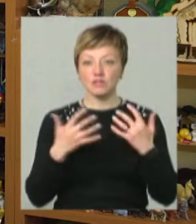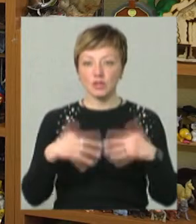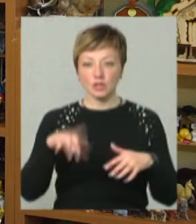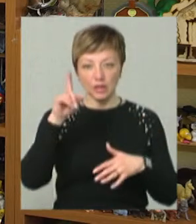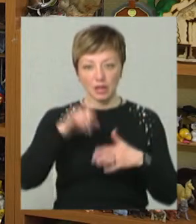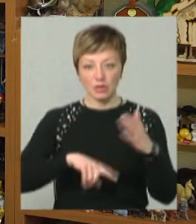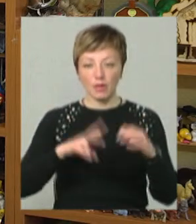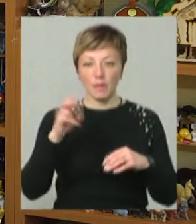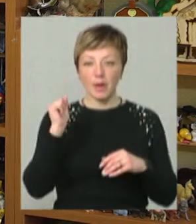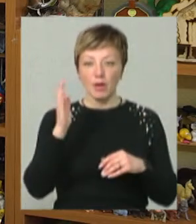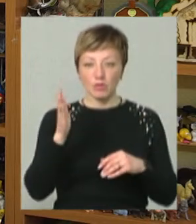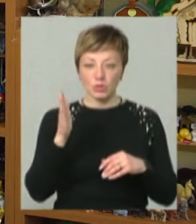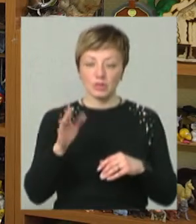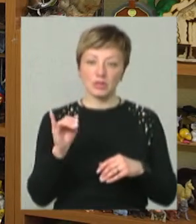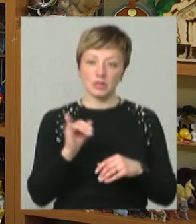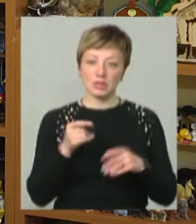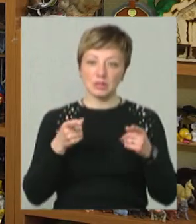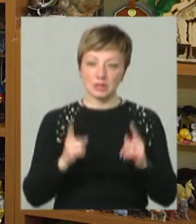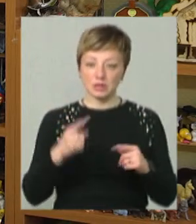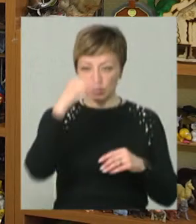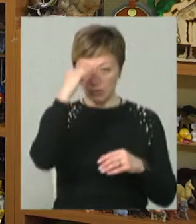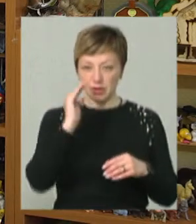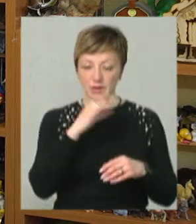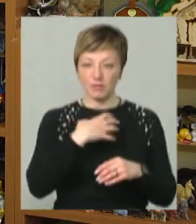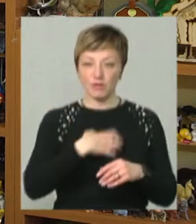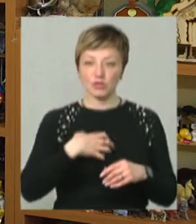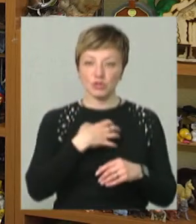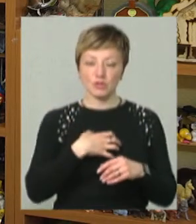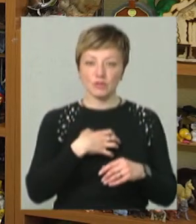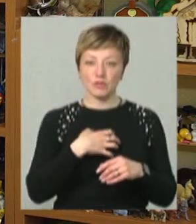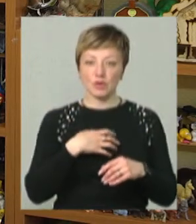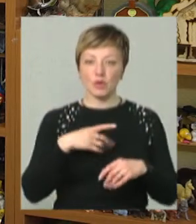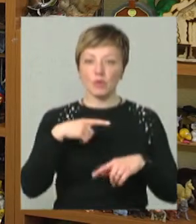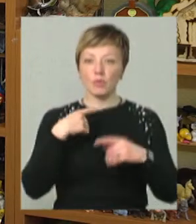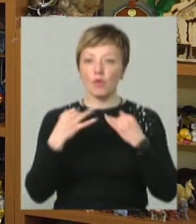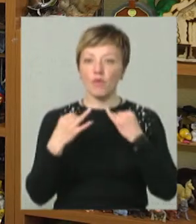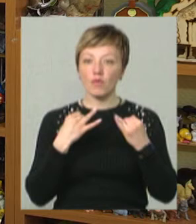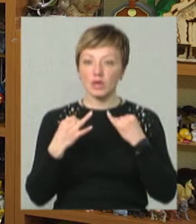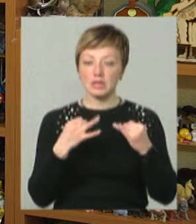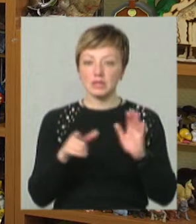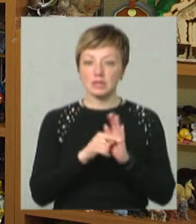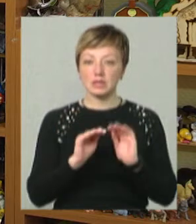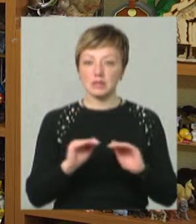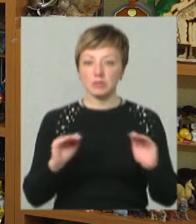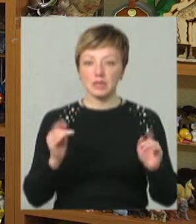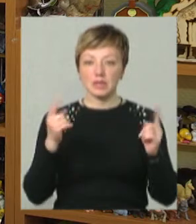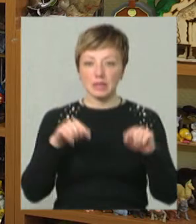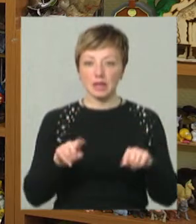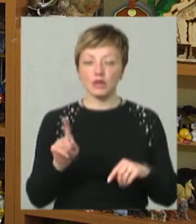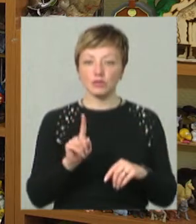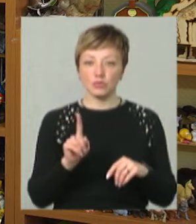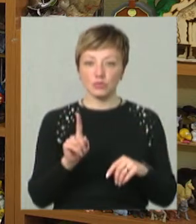надію на майбутнє. І дійсно батькам дуже важливо проговорити з дітьми, те, що